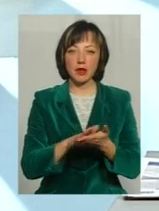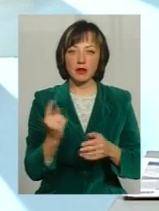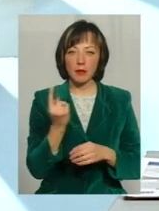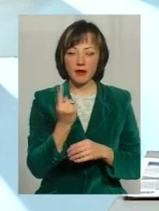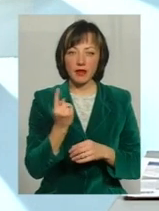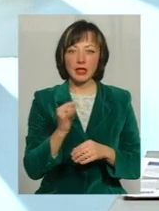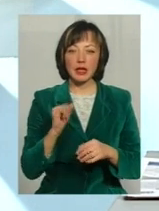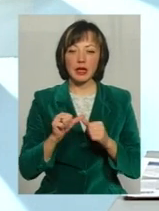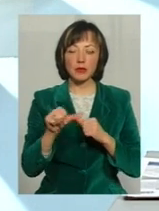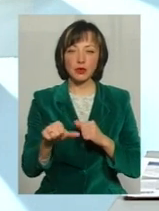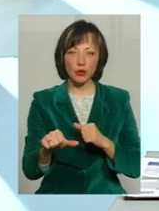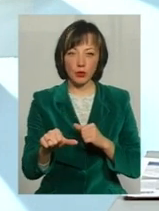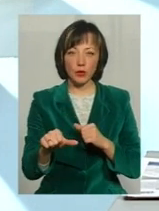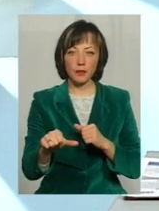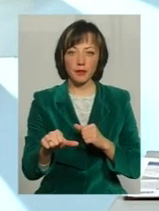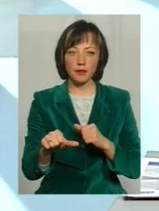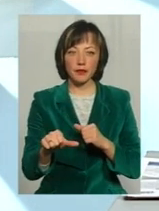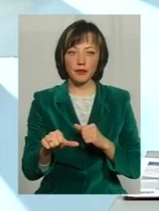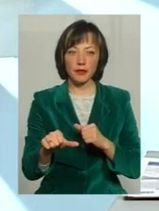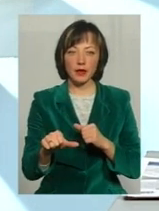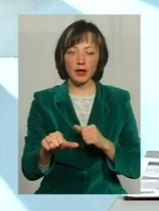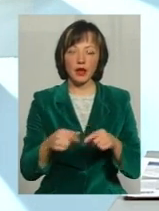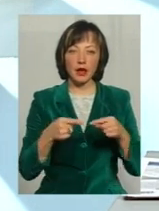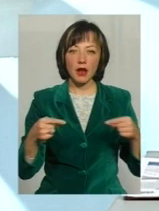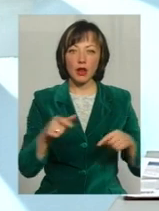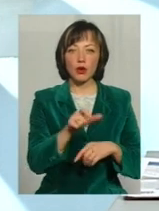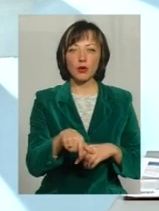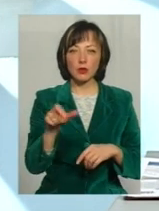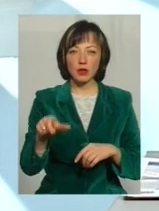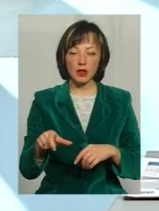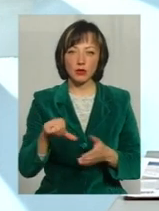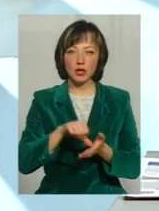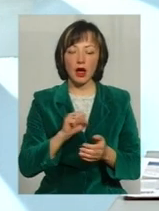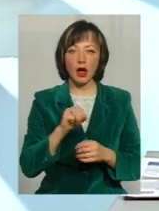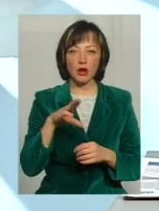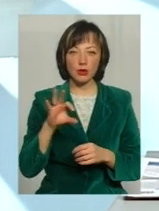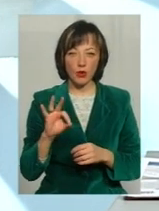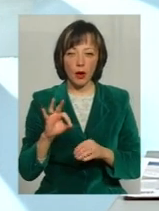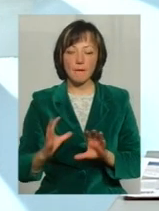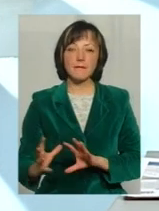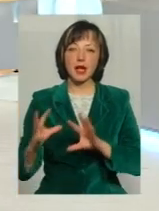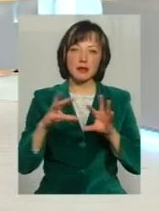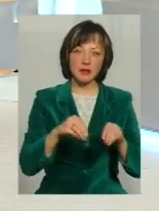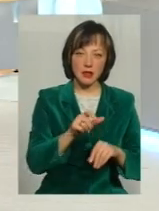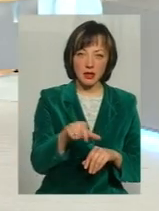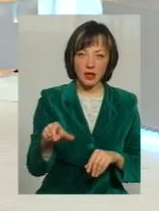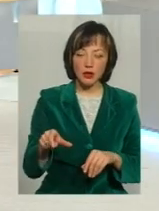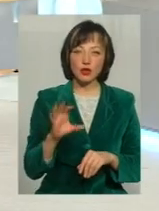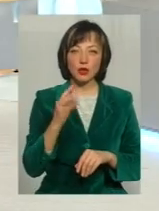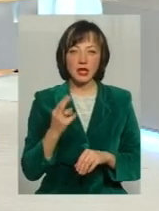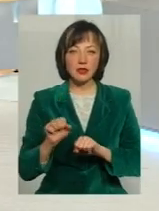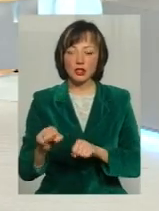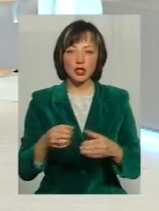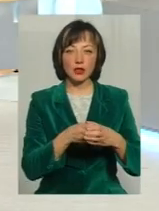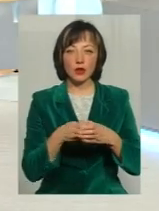І крім того, ряд людей, а це, в першу чергу, атошники, переселенці, соціальні захищені категорії